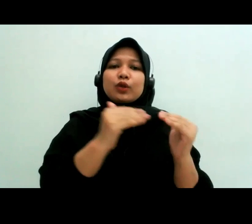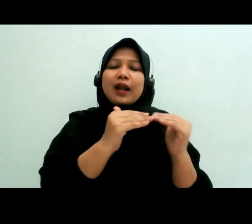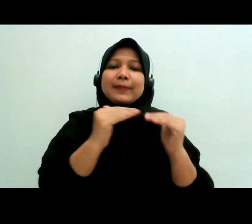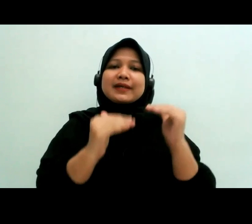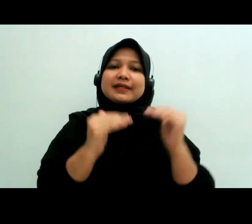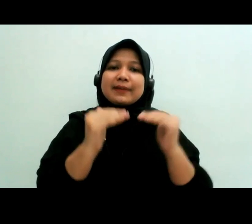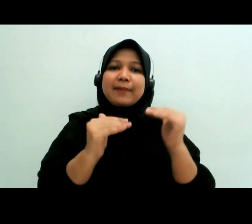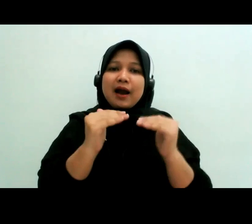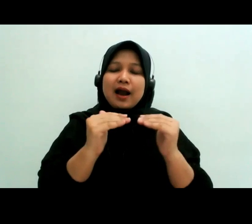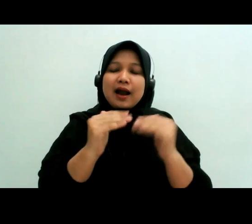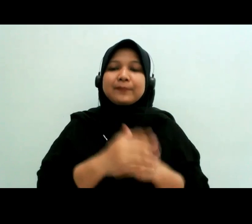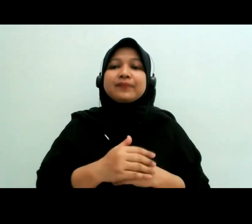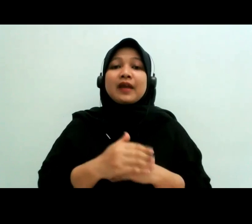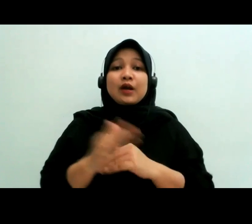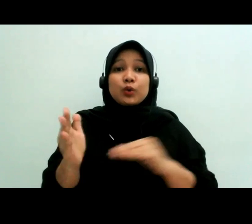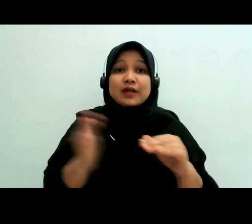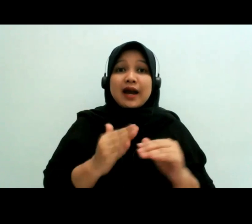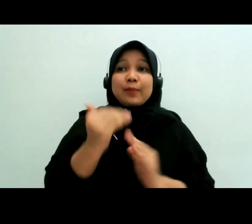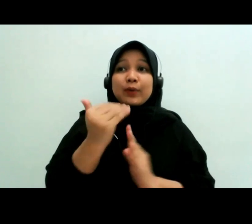Mbak Dini juga bisa melihat